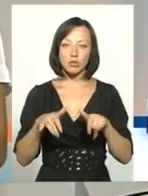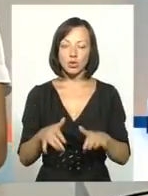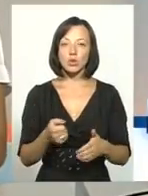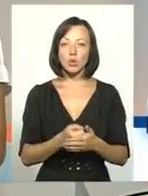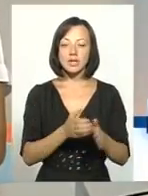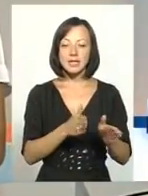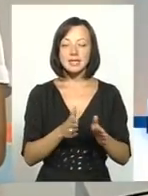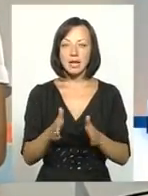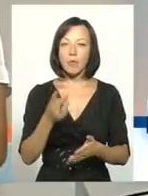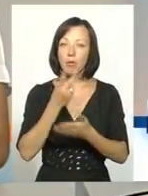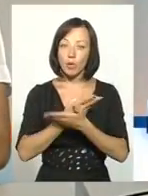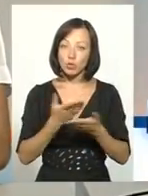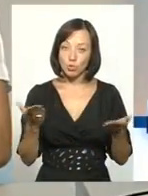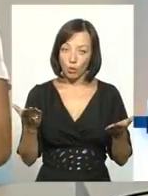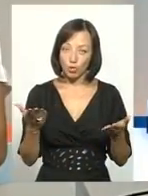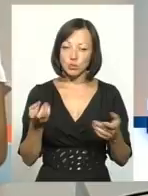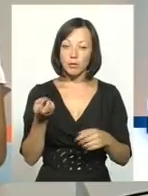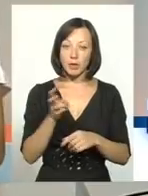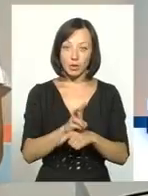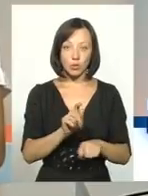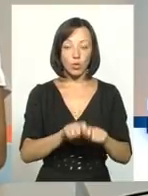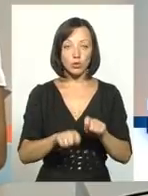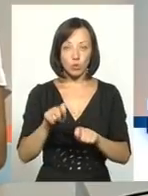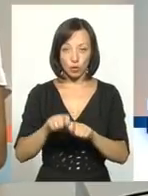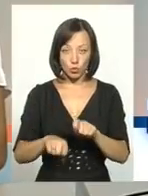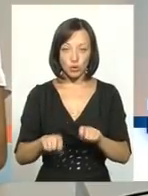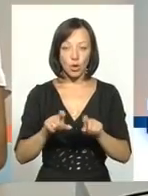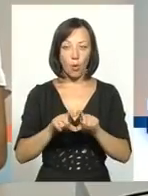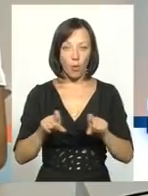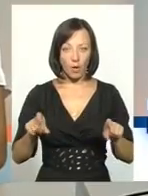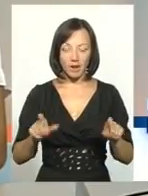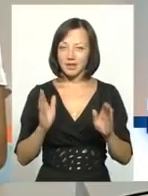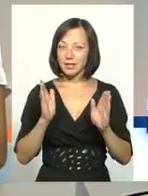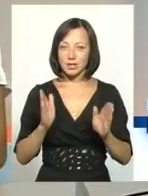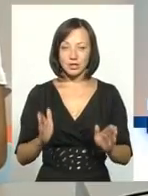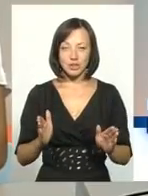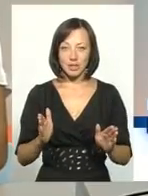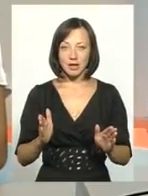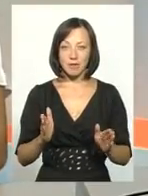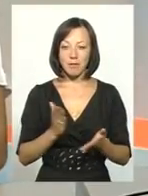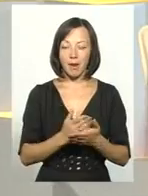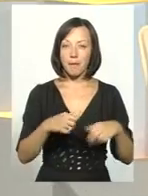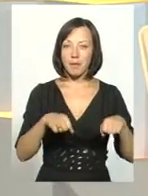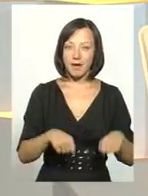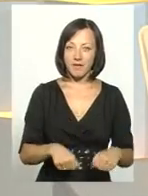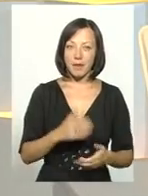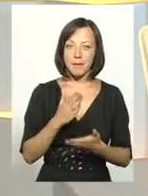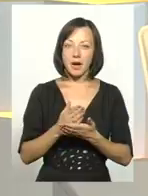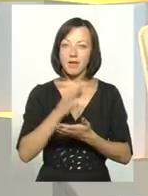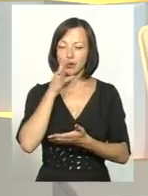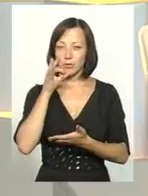системи прозоро, до того, що прийдуть контролюючі органи. І не лише маємо права, ще й маємо